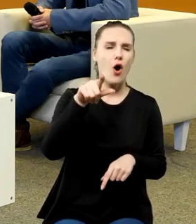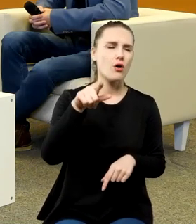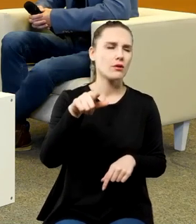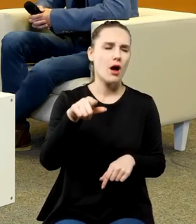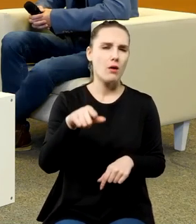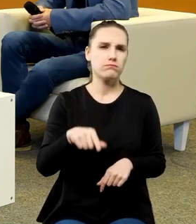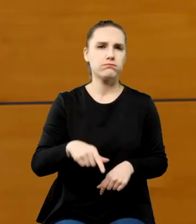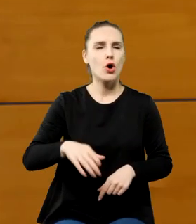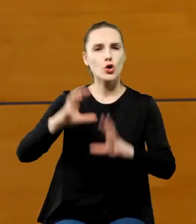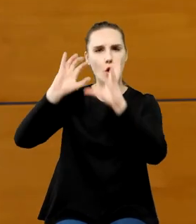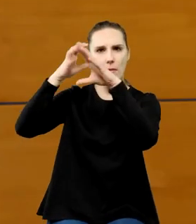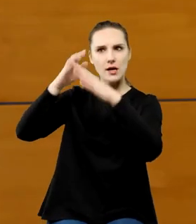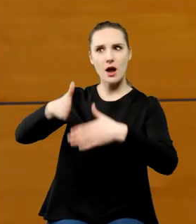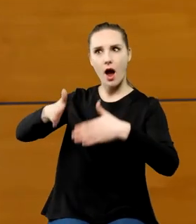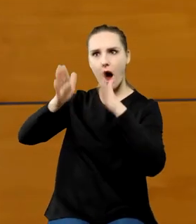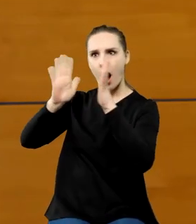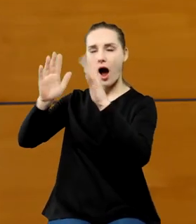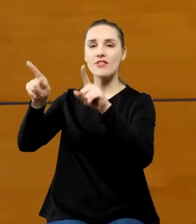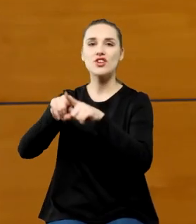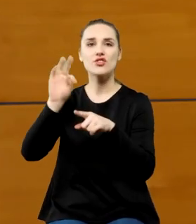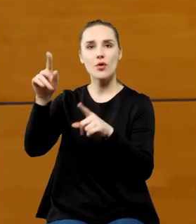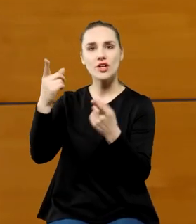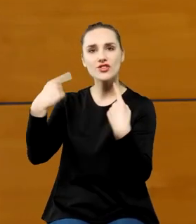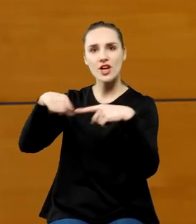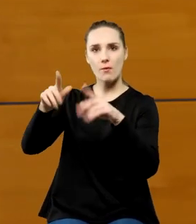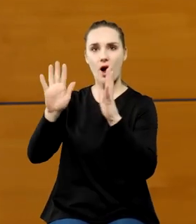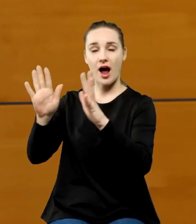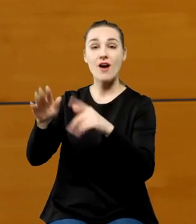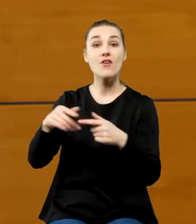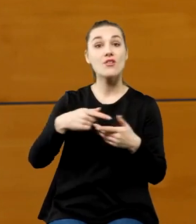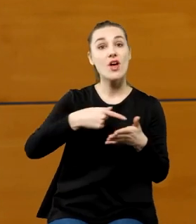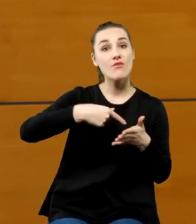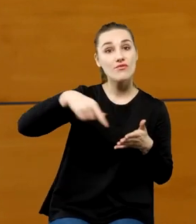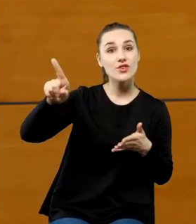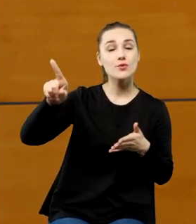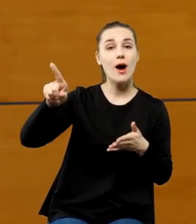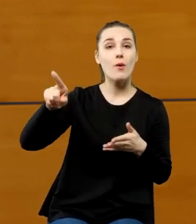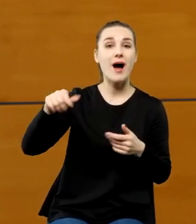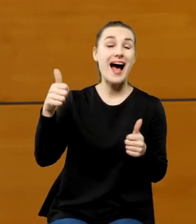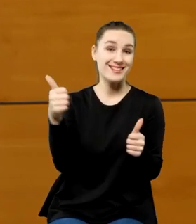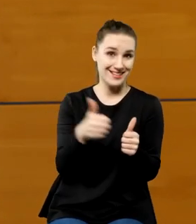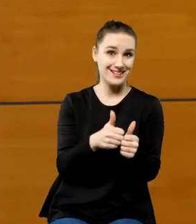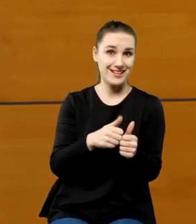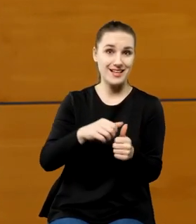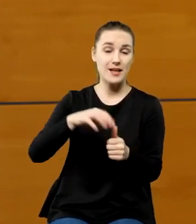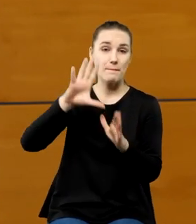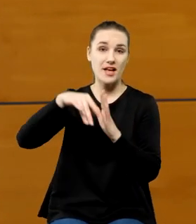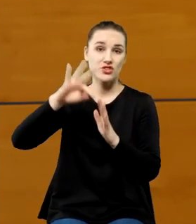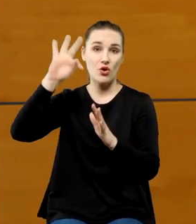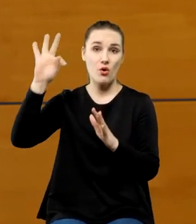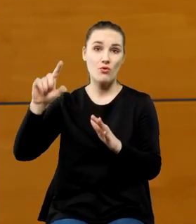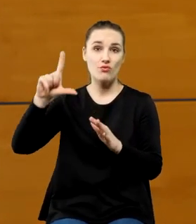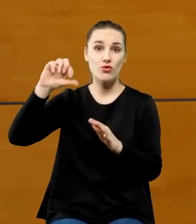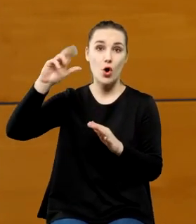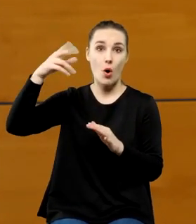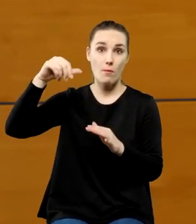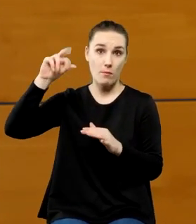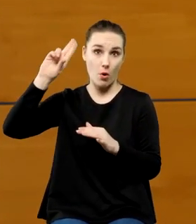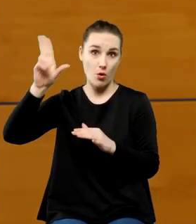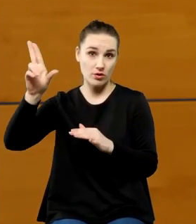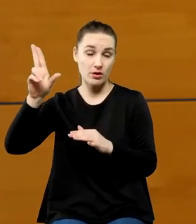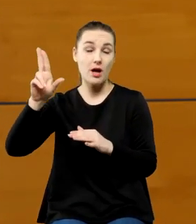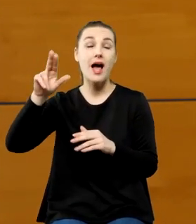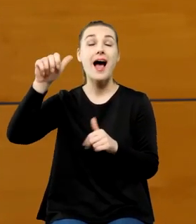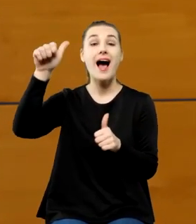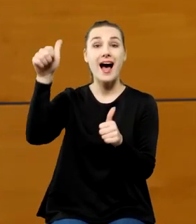Kopernikiem i jego dziełem, że wysłał swojego asystenta do Fromborka. I ten asystent nie tylko